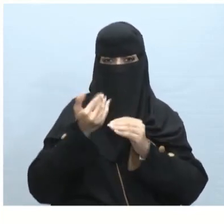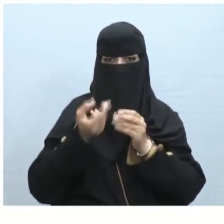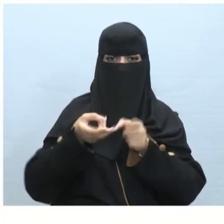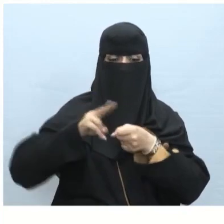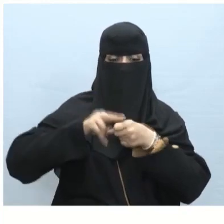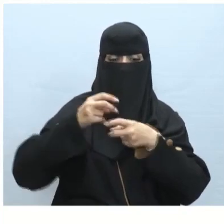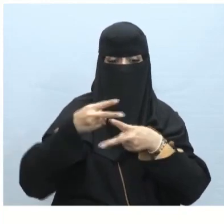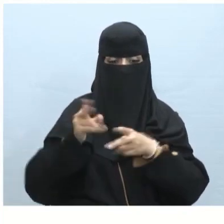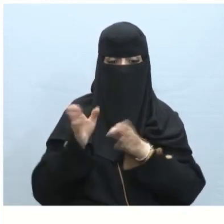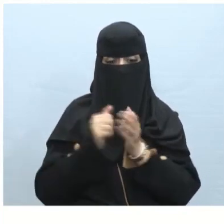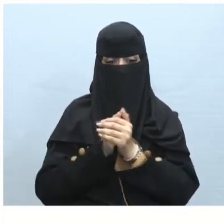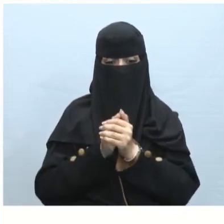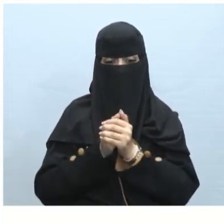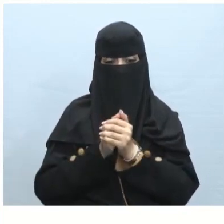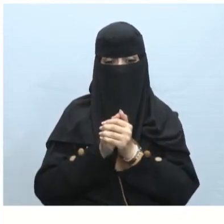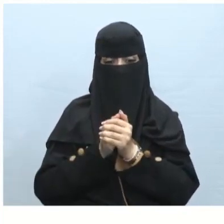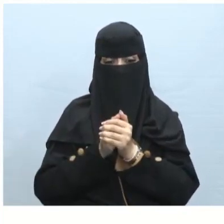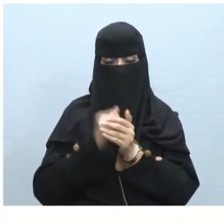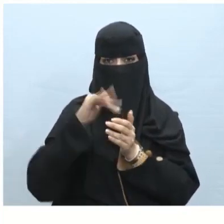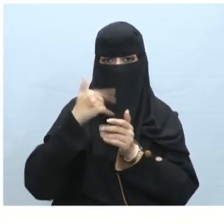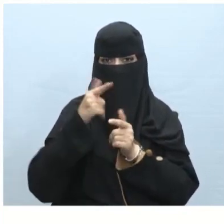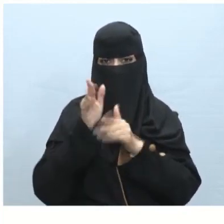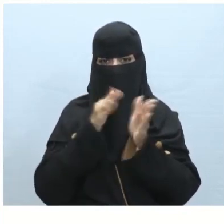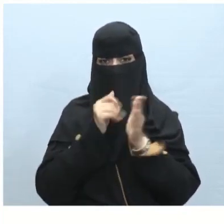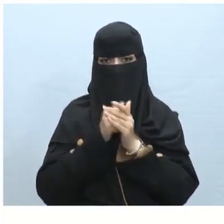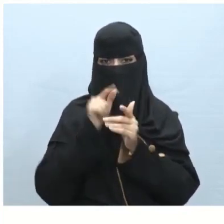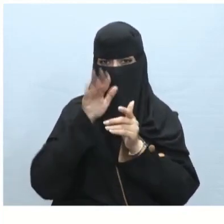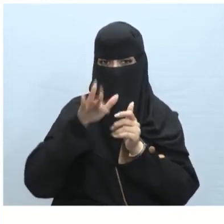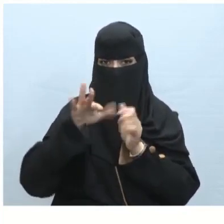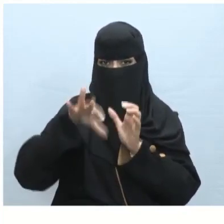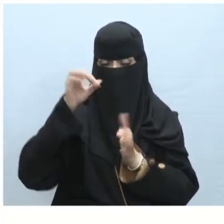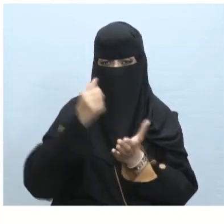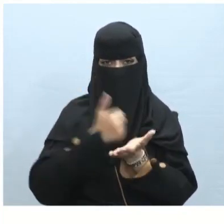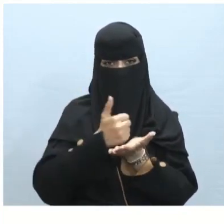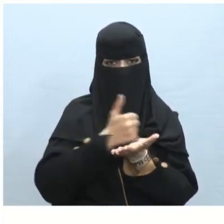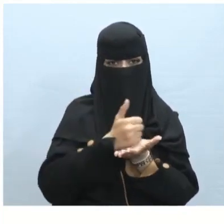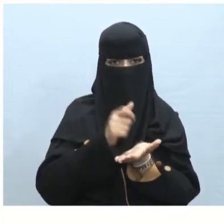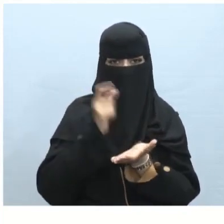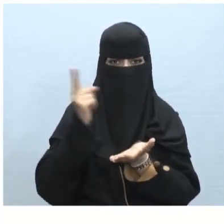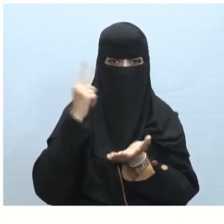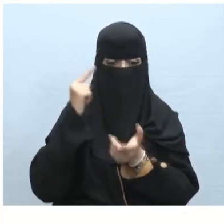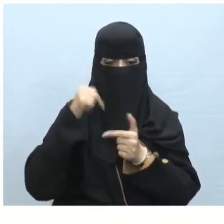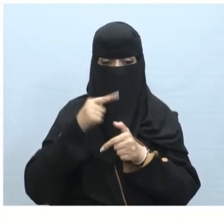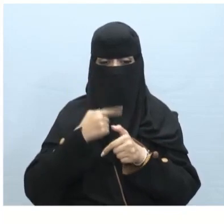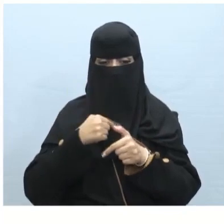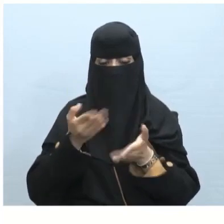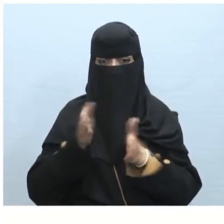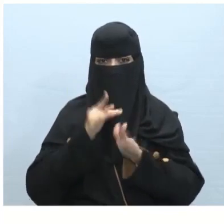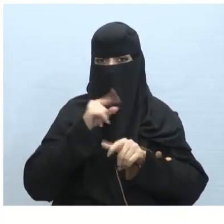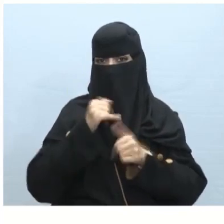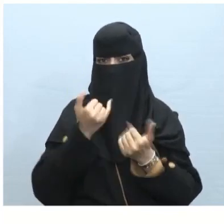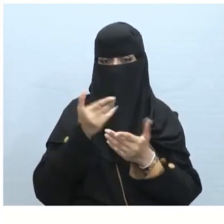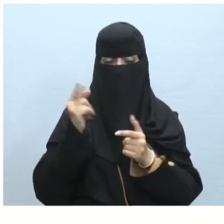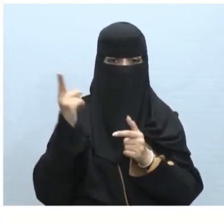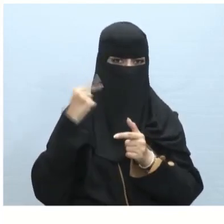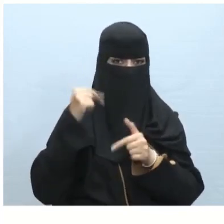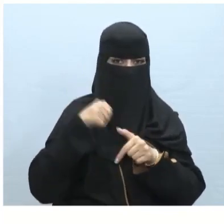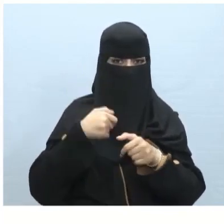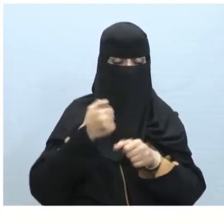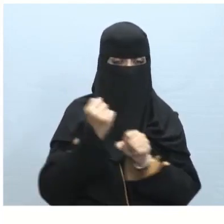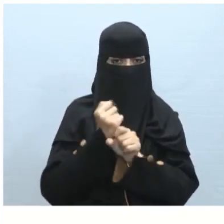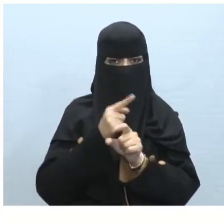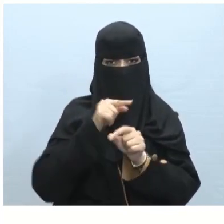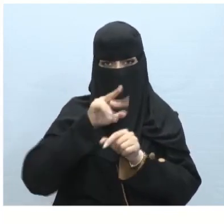المقطع إلى البداية بعد انتهاءه أيضا أنماط الصوت إذا أردت بلا نمط أو تشغيل